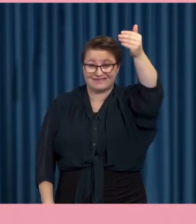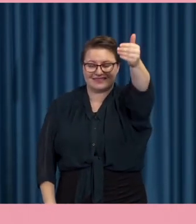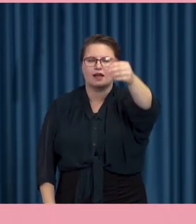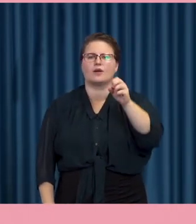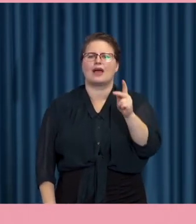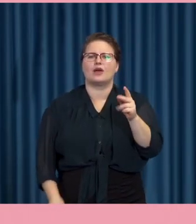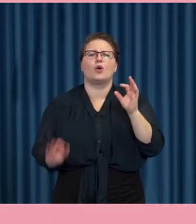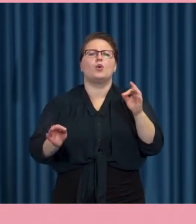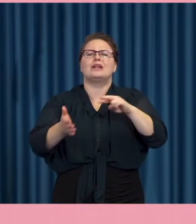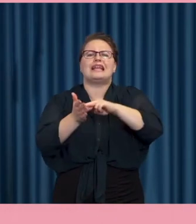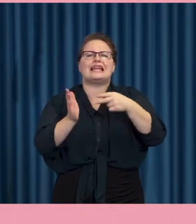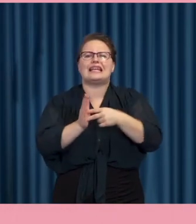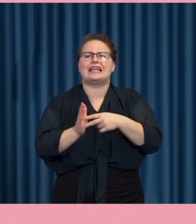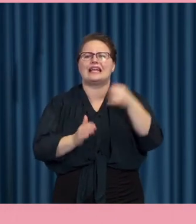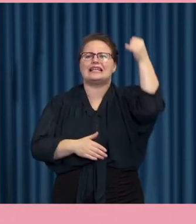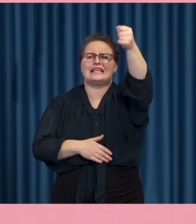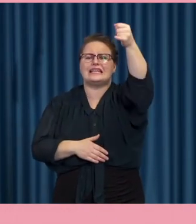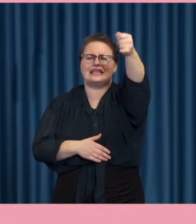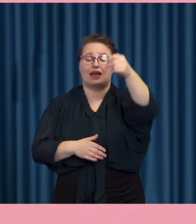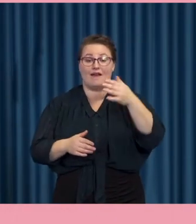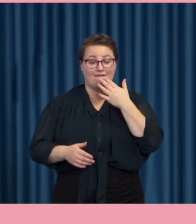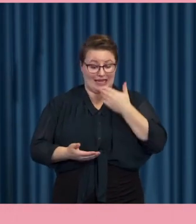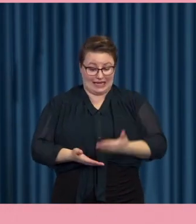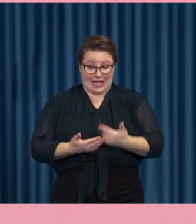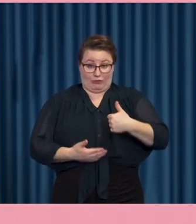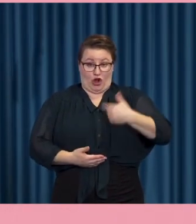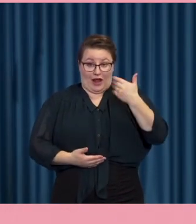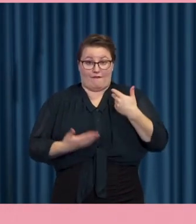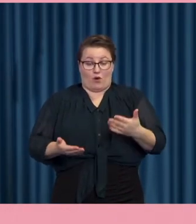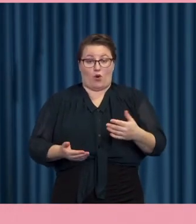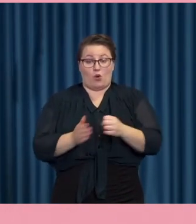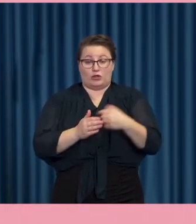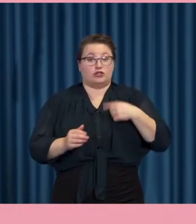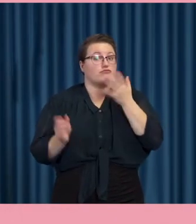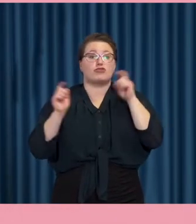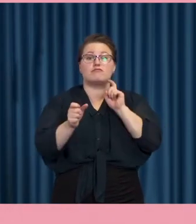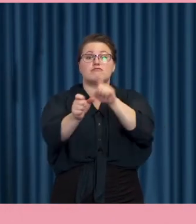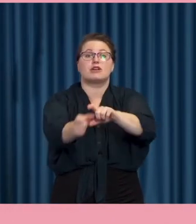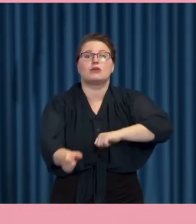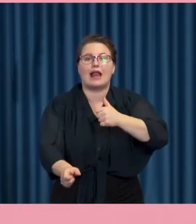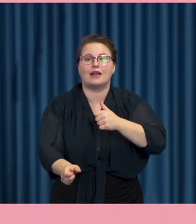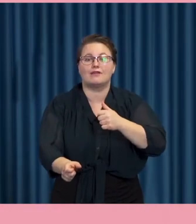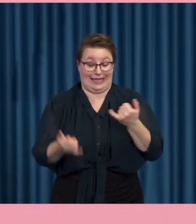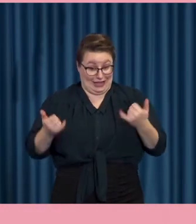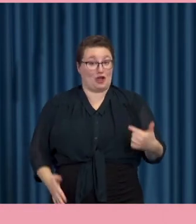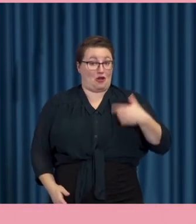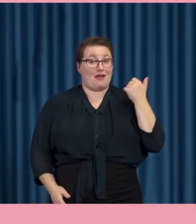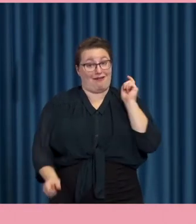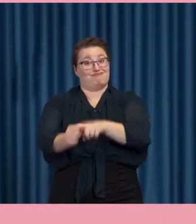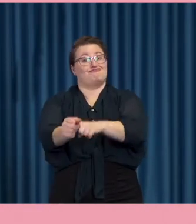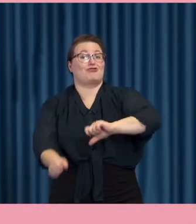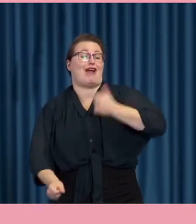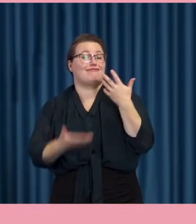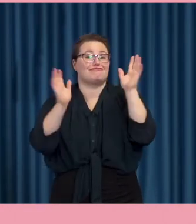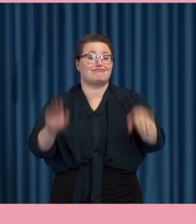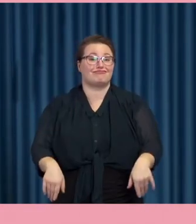kommer jag kunna få för att hänga med när jag inte är i den positionen som jag är just nu? Så man blir inte färdig digitaliserad utan